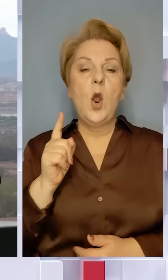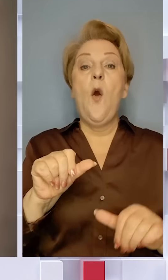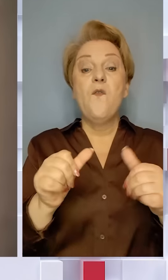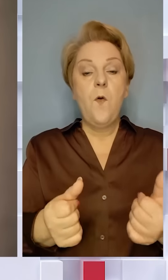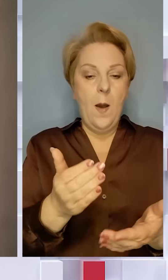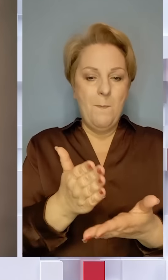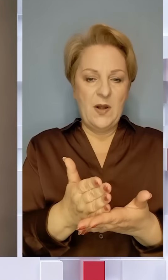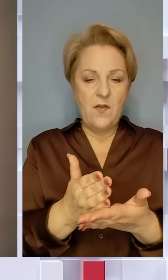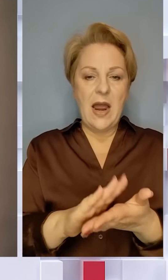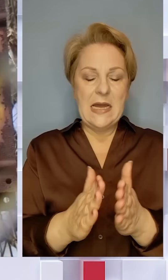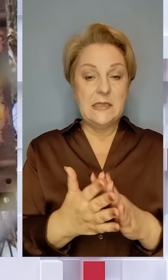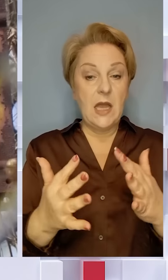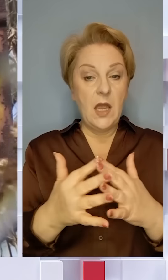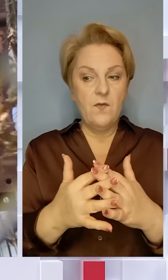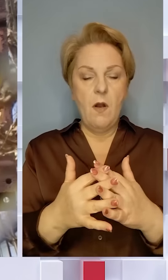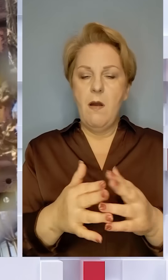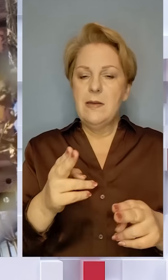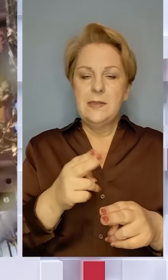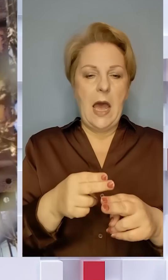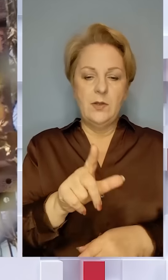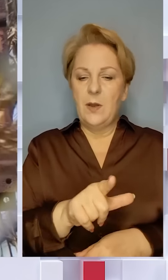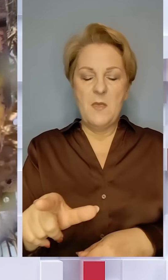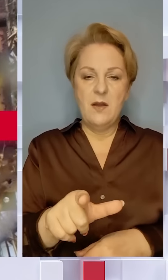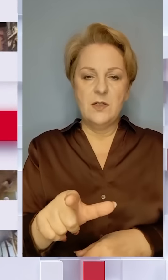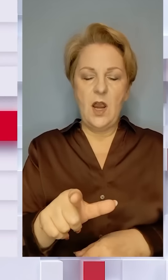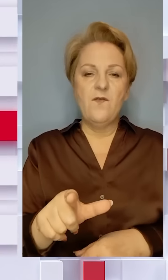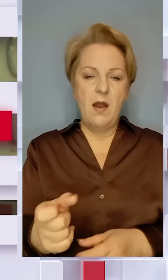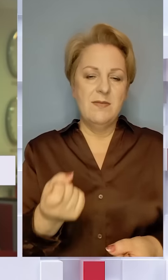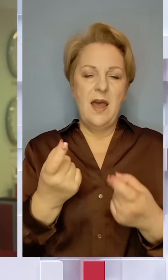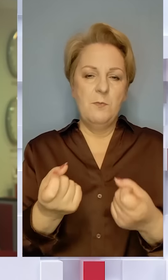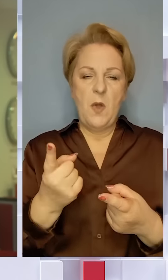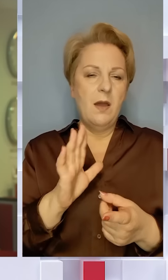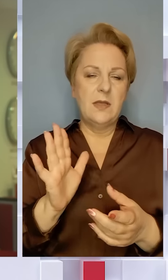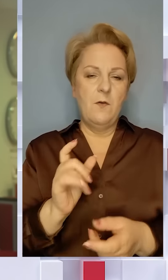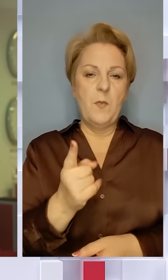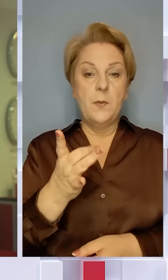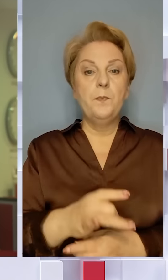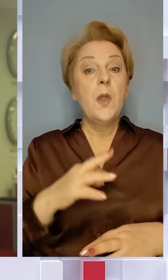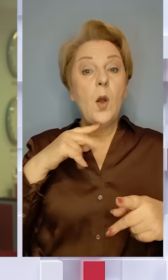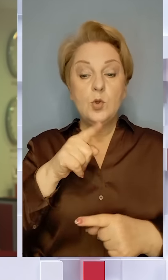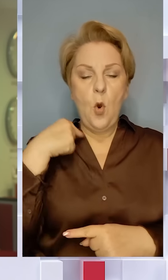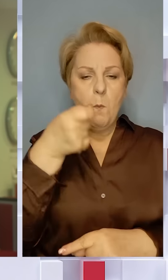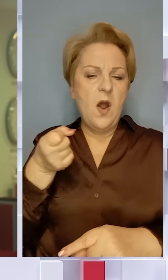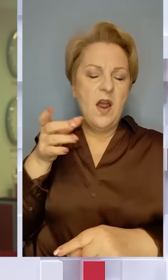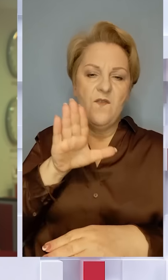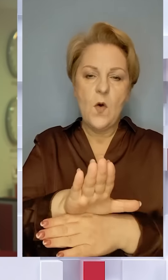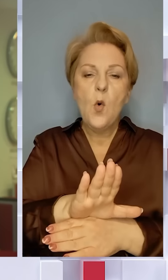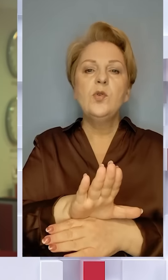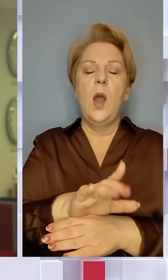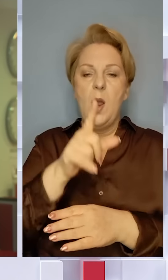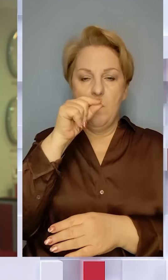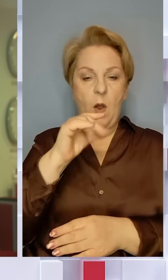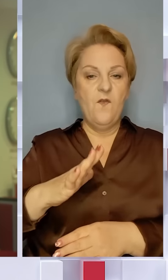досі перебувають у стані війни і загострення між ними трапляються не вперше. Отруєний за особистою вказівкою диктатора.